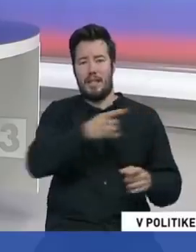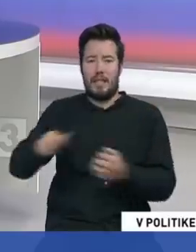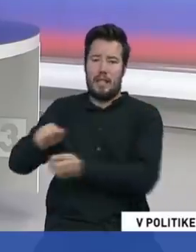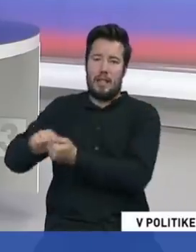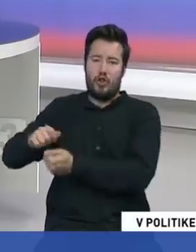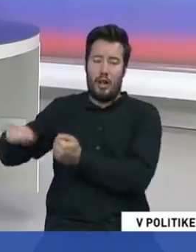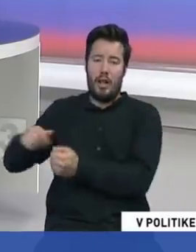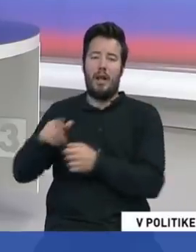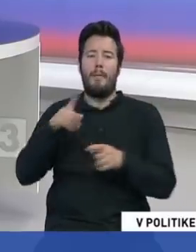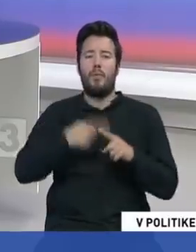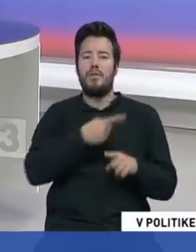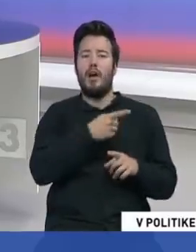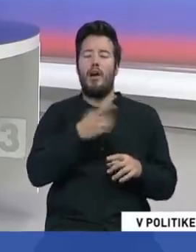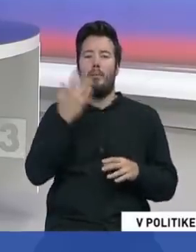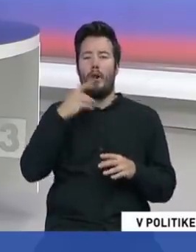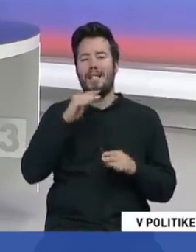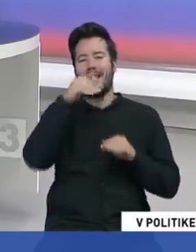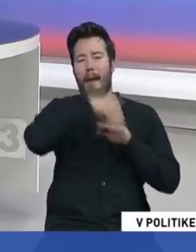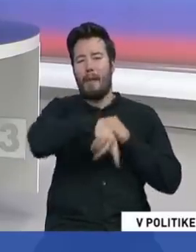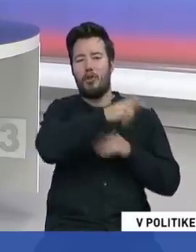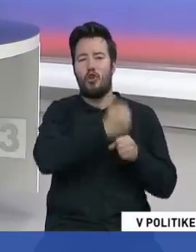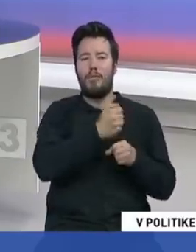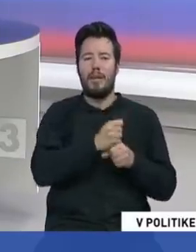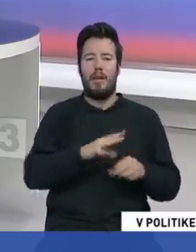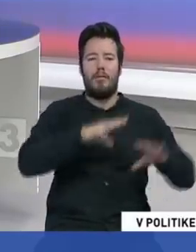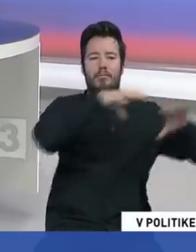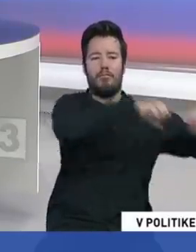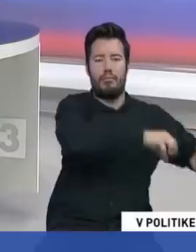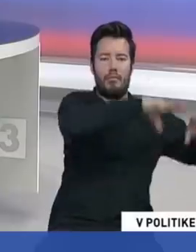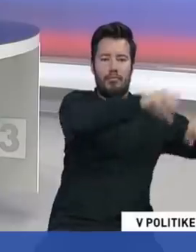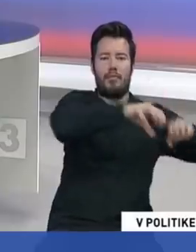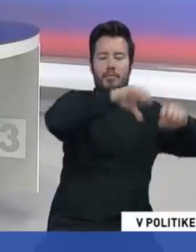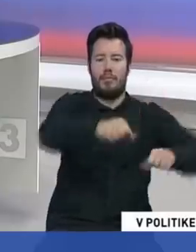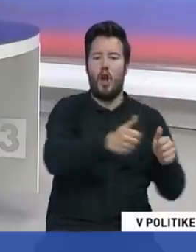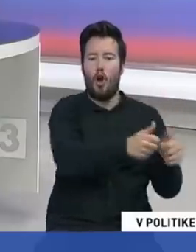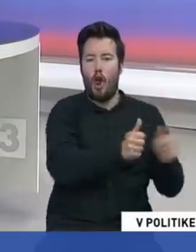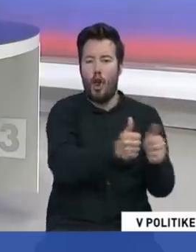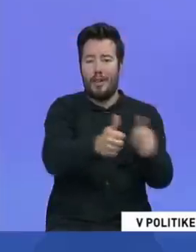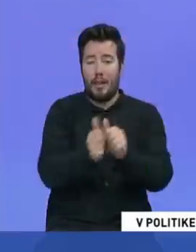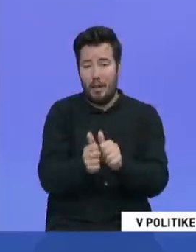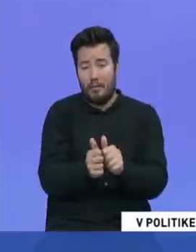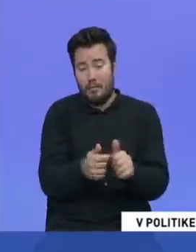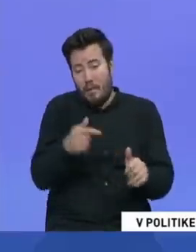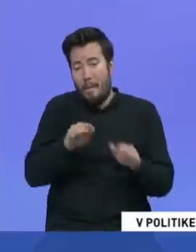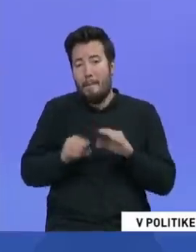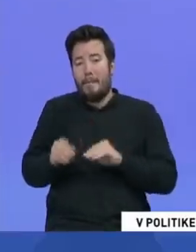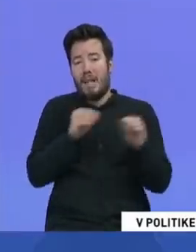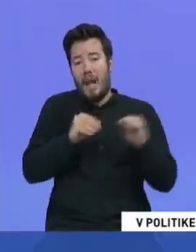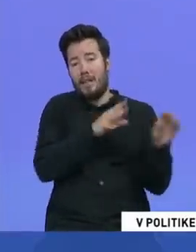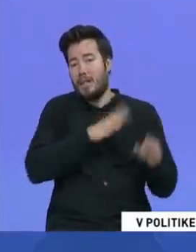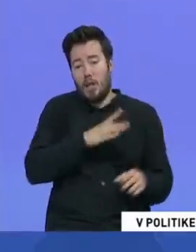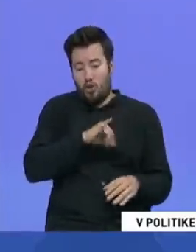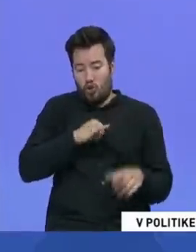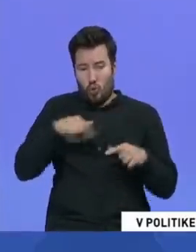mocností a zároveň ne sme ani hlavným cieľom týchto migrantov. Oni nechcú žiť na Slovensku, chcú žiť v Nemecku alebo chcú žiť v Holandsku. Tak pre Boha nie, možno by nám niekto